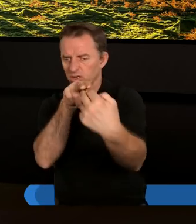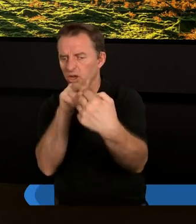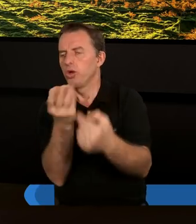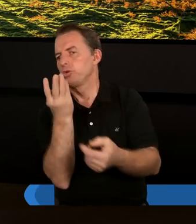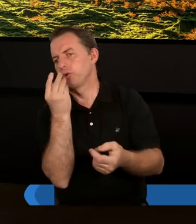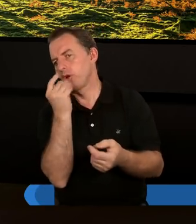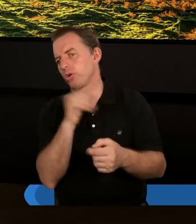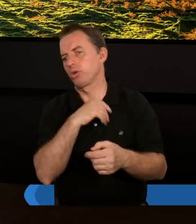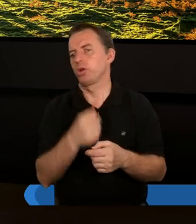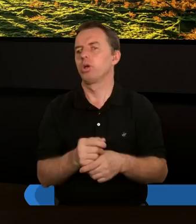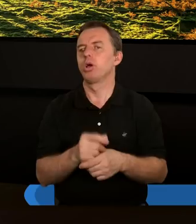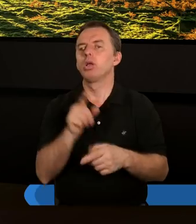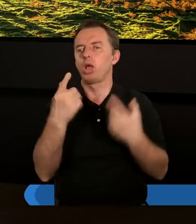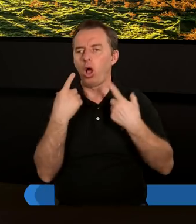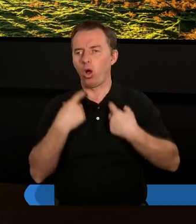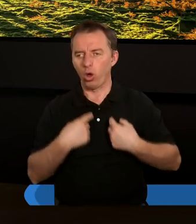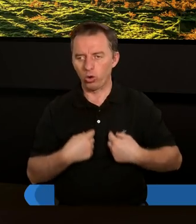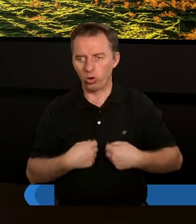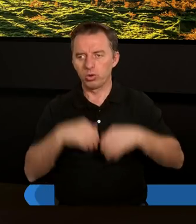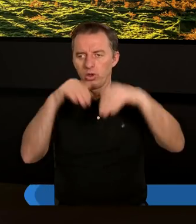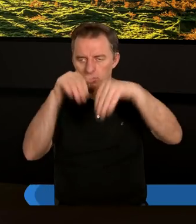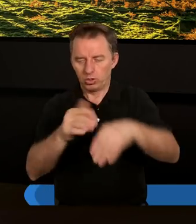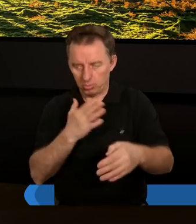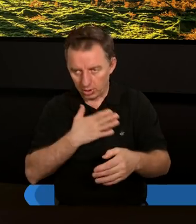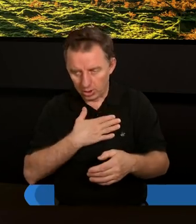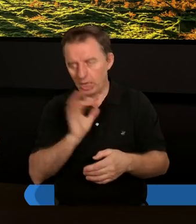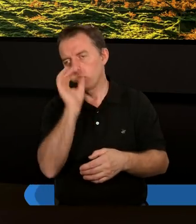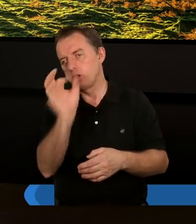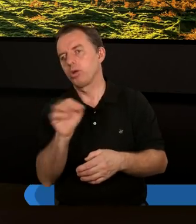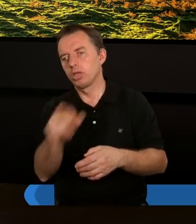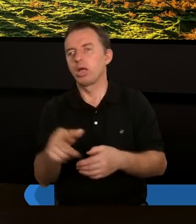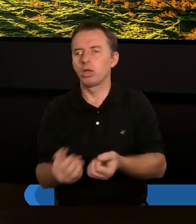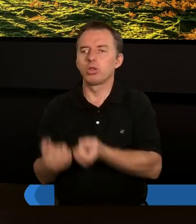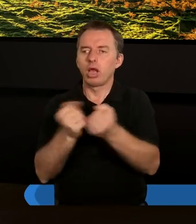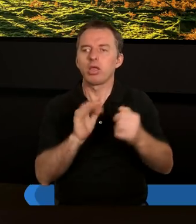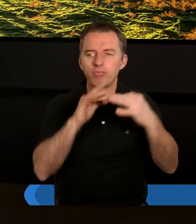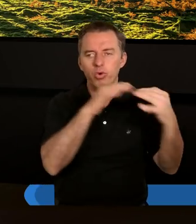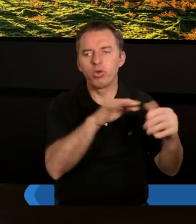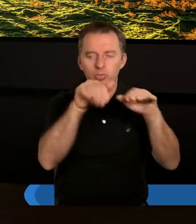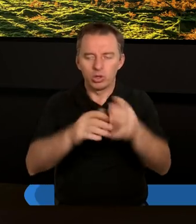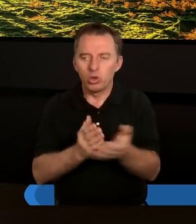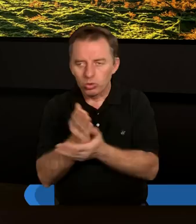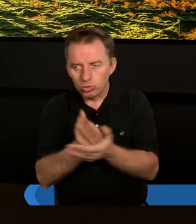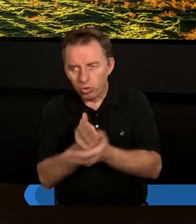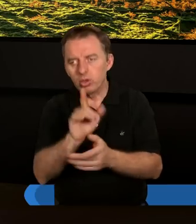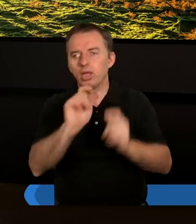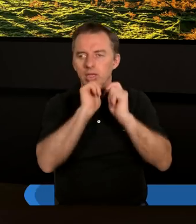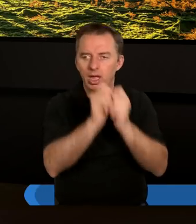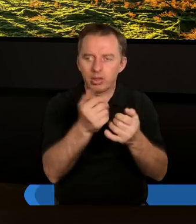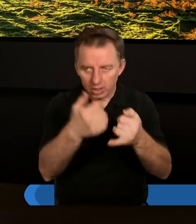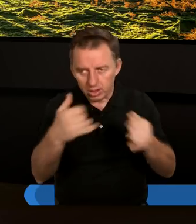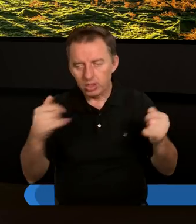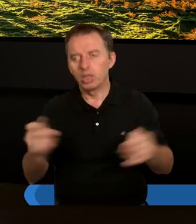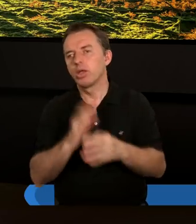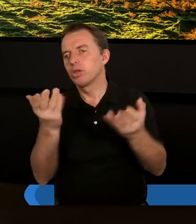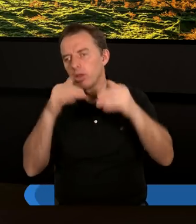raczej ciesząc się, że ta osoba może wnieść takie dobro, ta osoba może wnieść taki wpływ, ta może służyć takim darem, ta